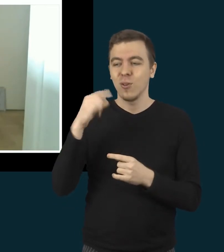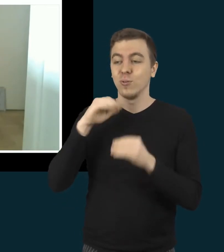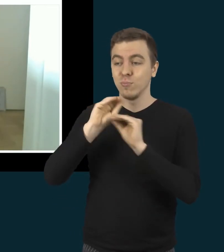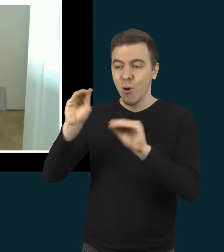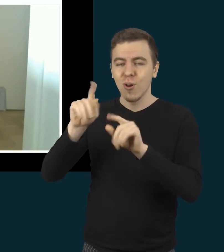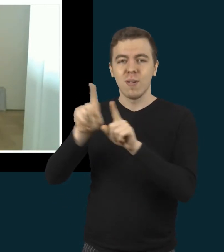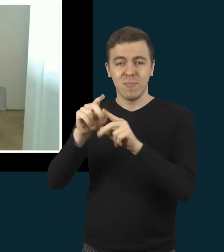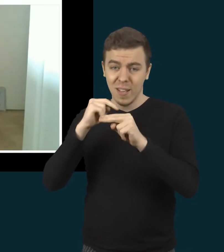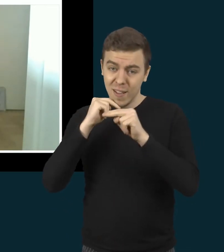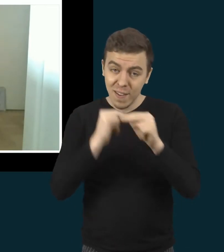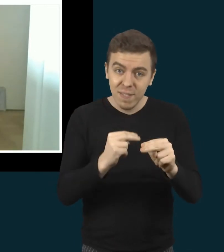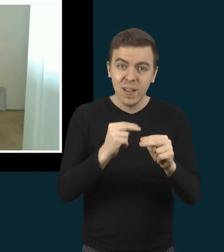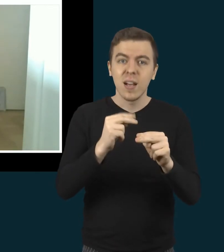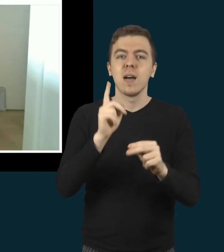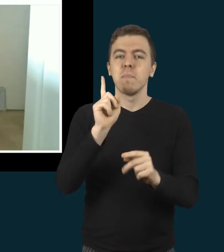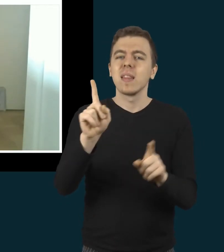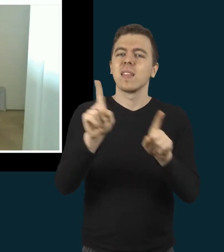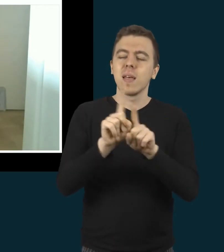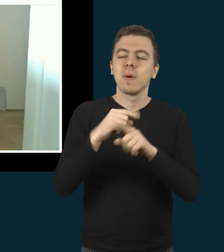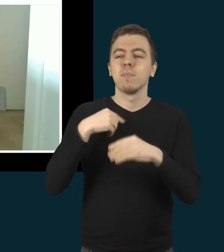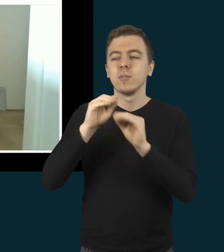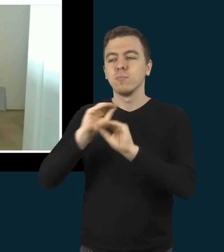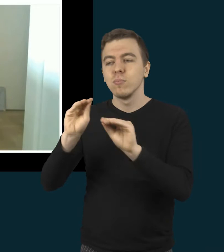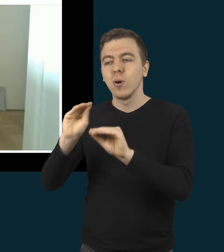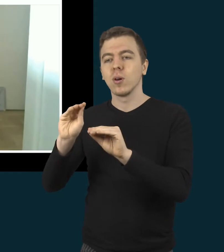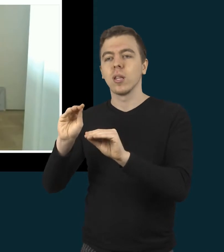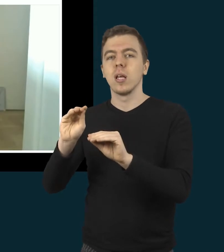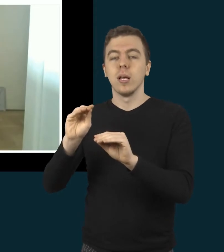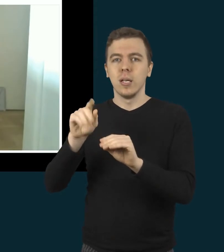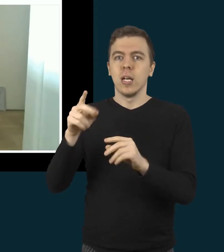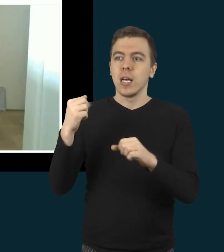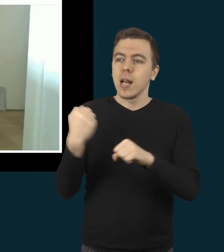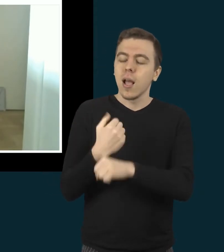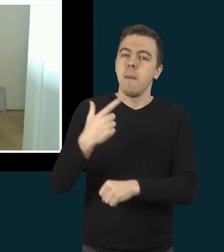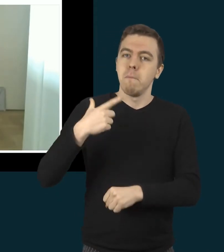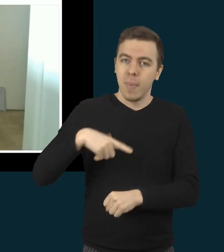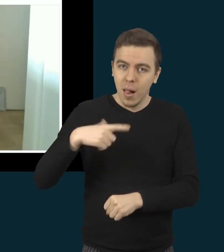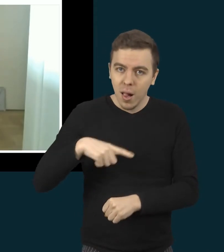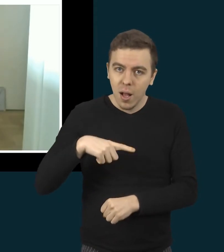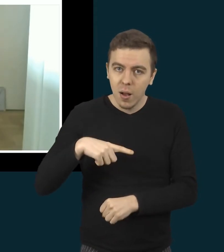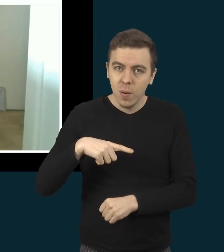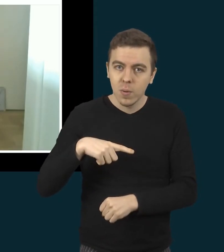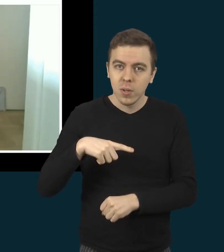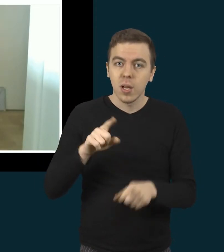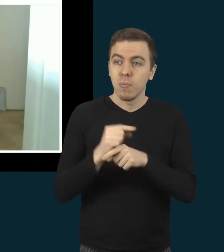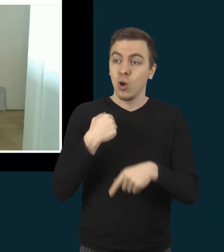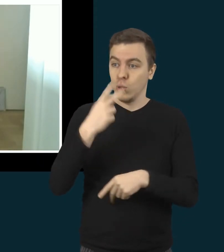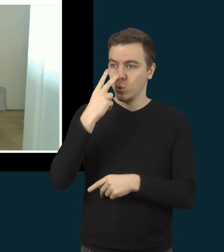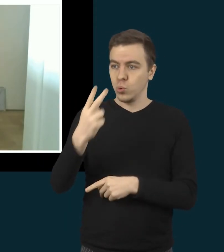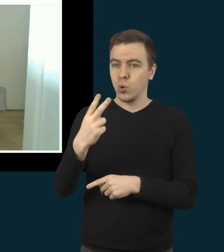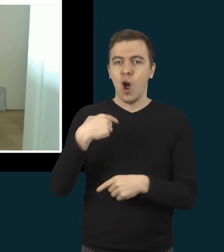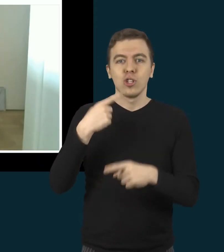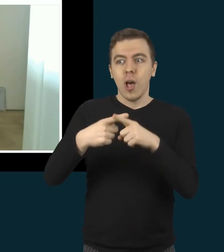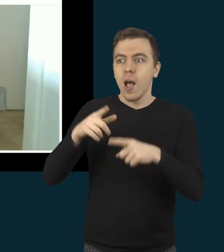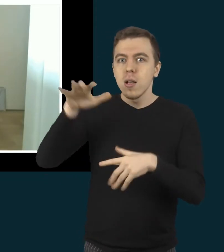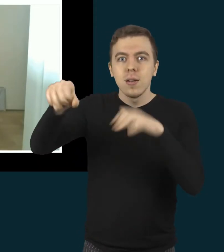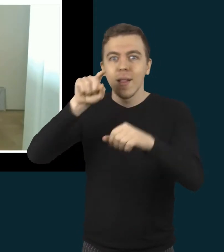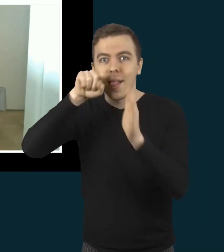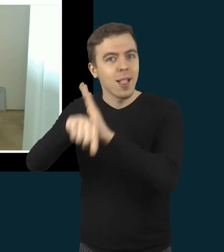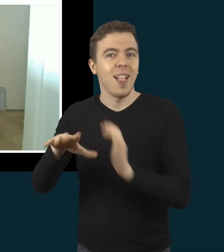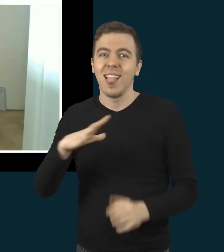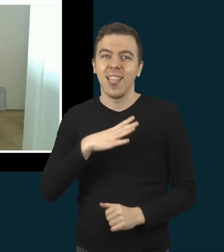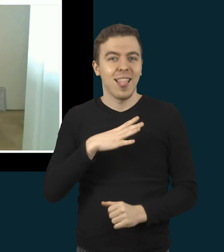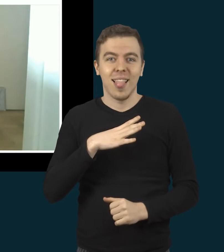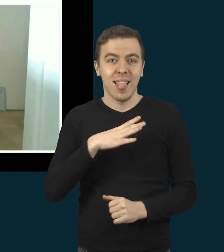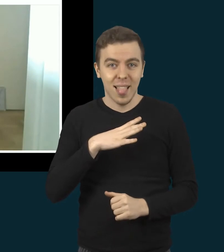atsutelkti dėmesį, bet mes mokom tokių dalykų, kaip laukti, kai tu turi tik žiūrėti, tu negalinti tų daiktų, tu turi laukti